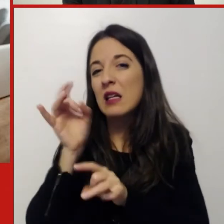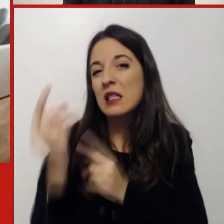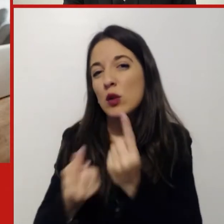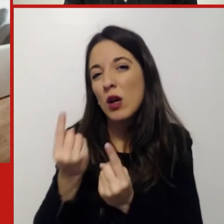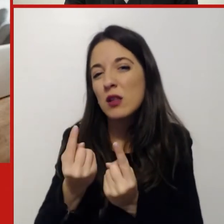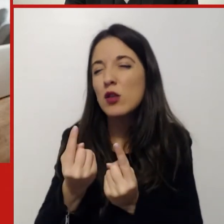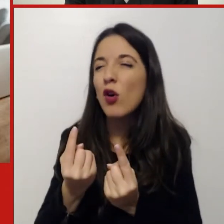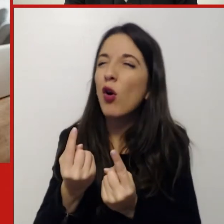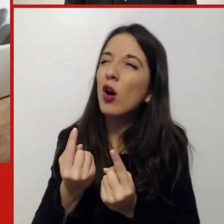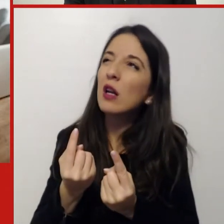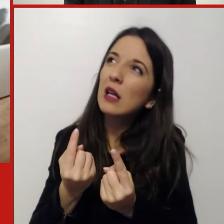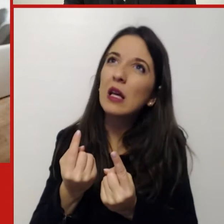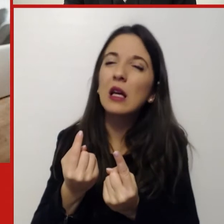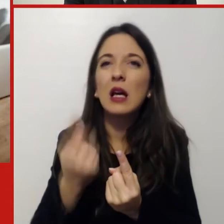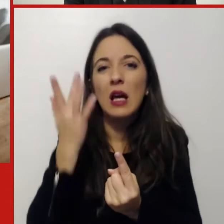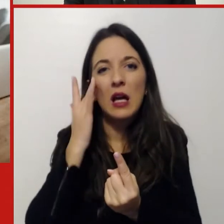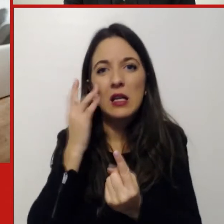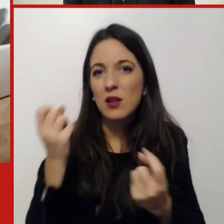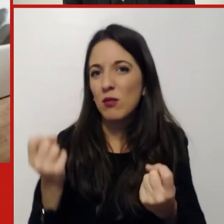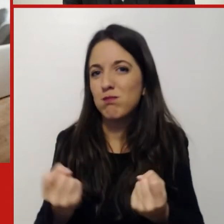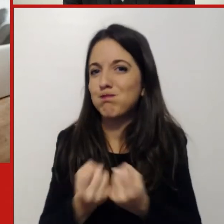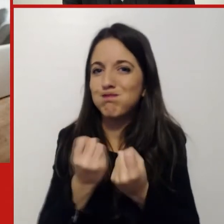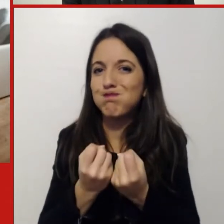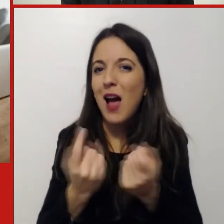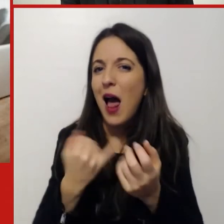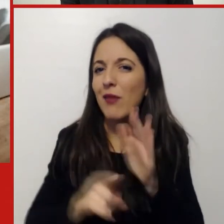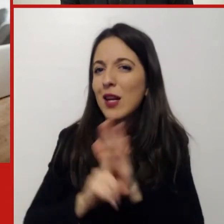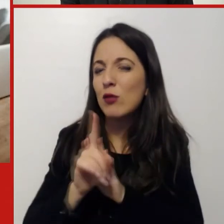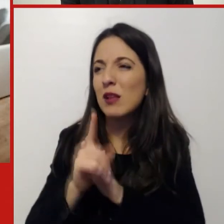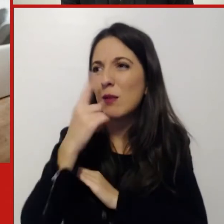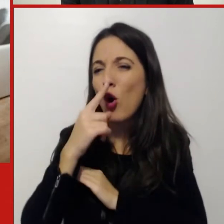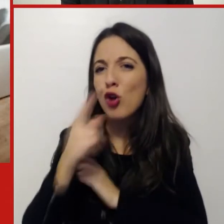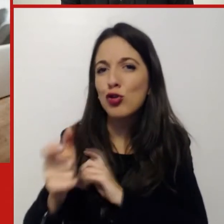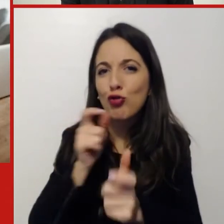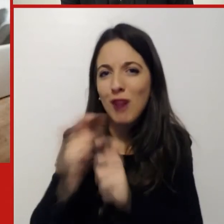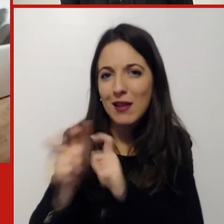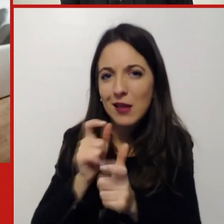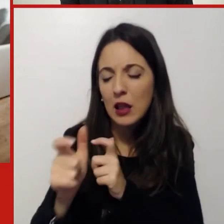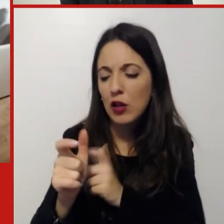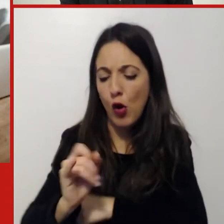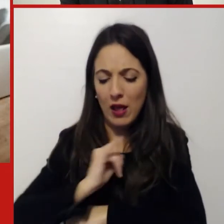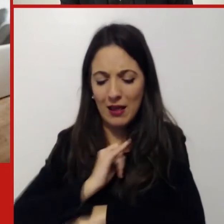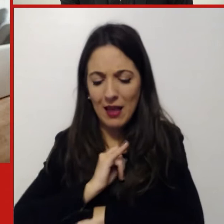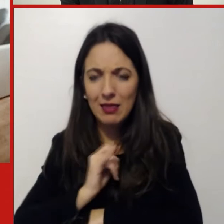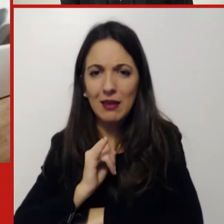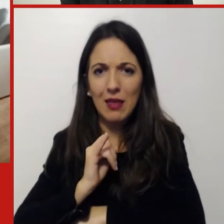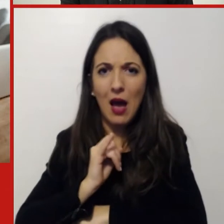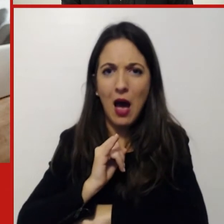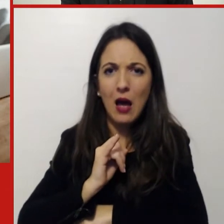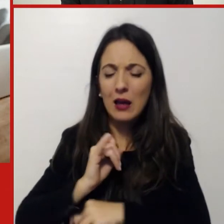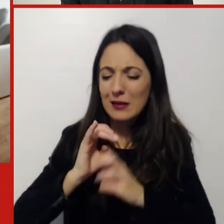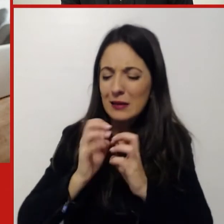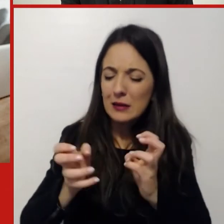obiettivi di socializzazione, di identità, di collaborazione. Allora sicuramente in questo